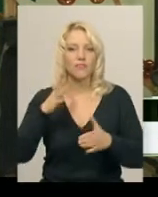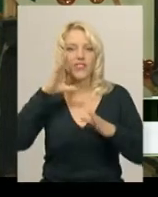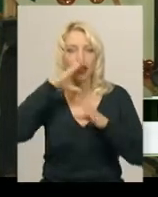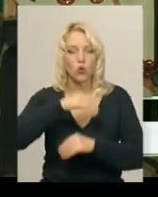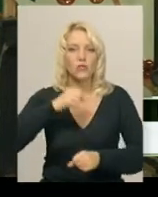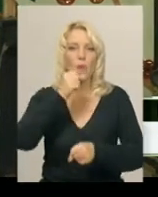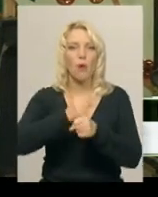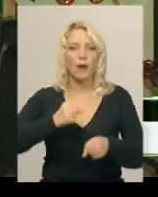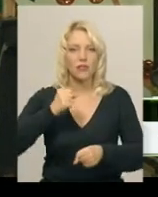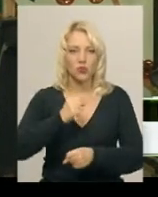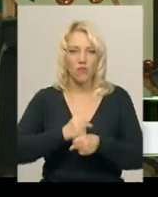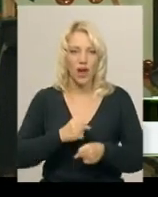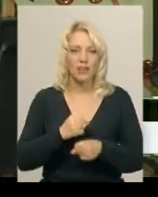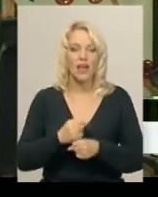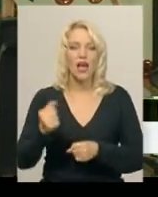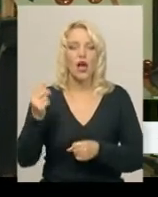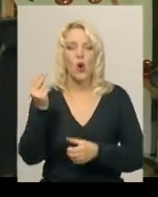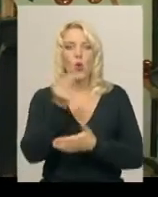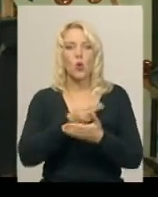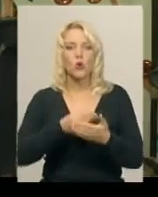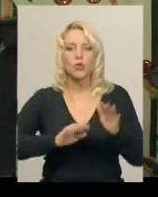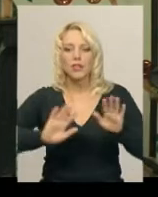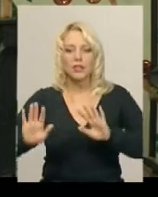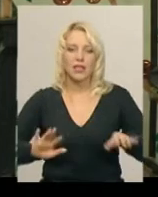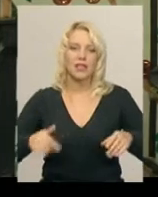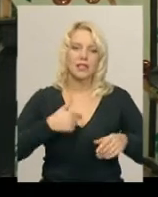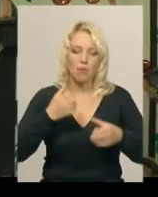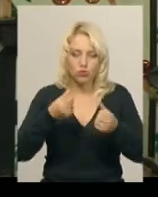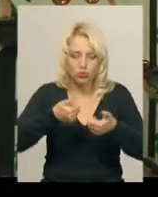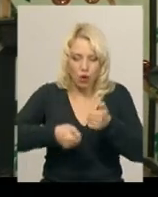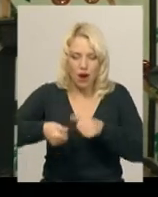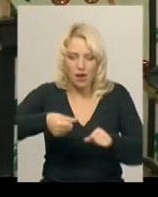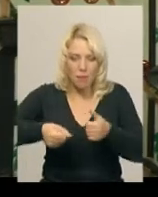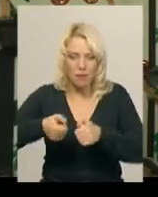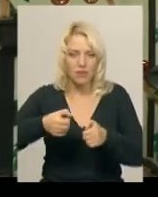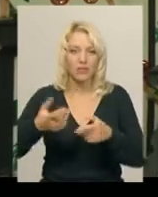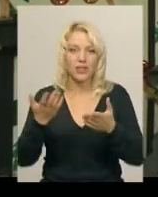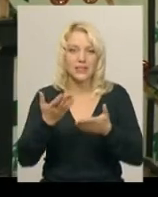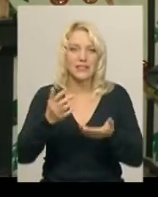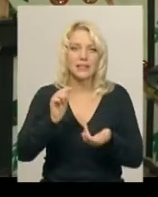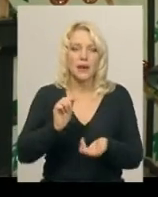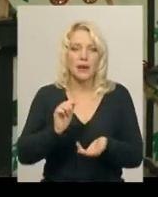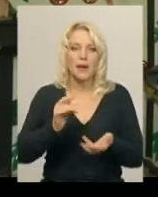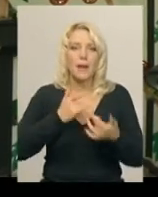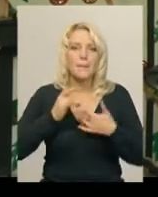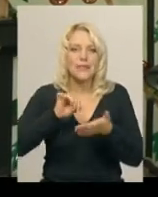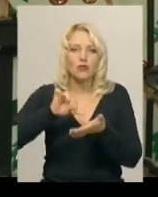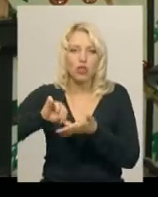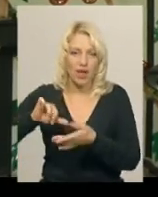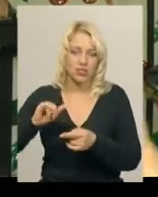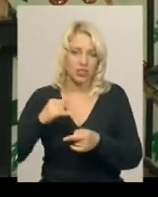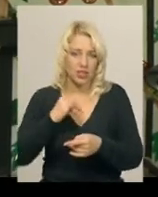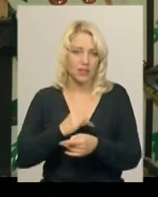художником-декоратором. Я просто ліпив якісь персонажі. Він також була можливість проявити себе,